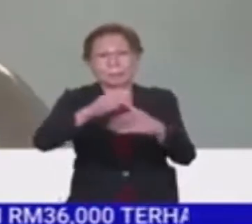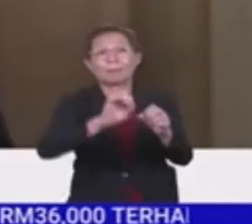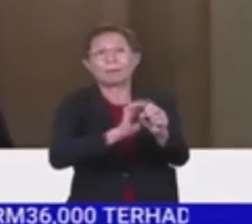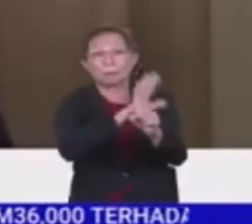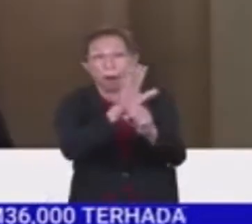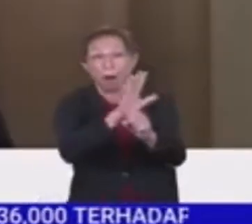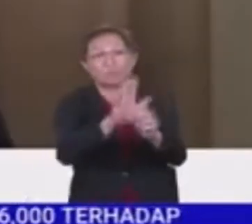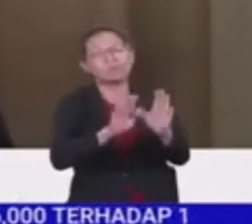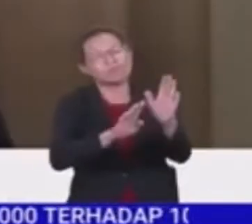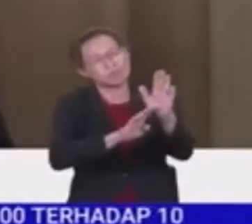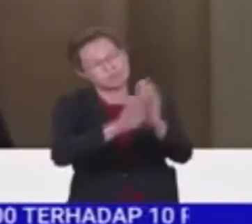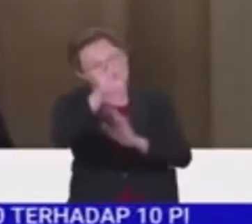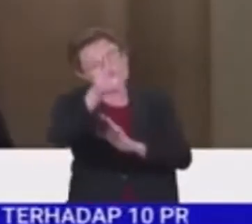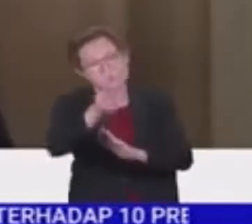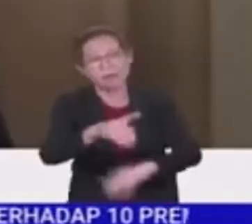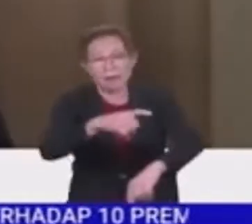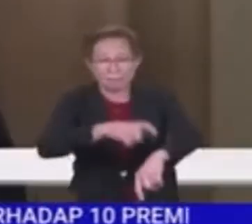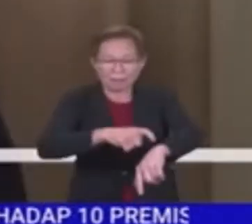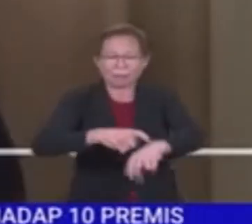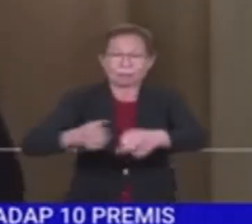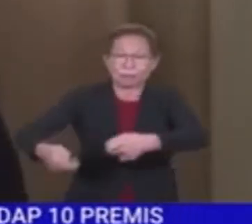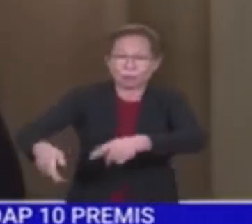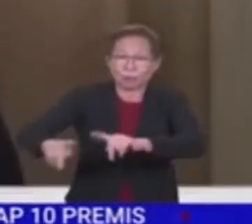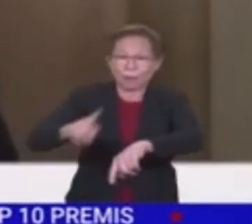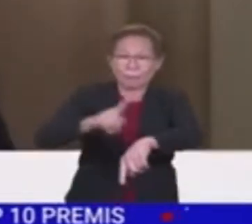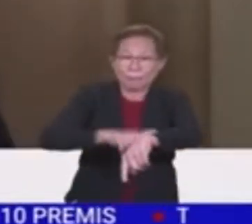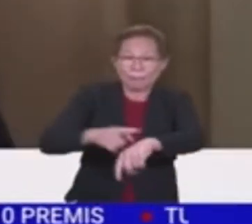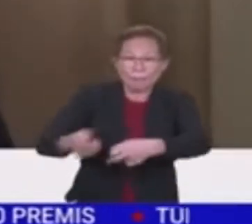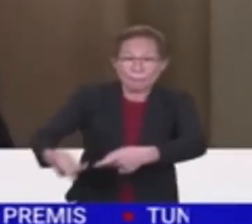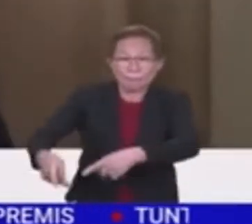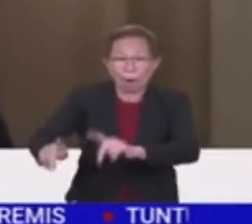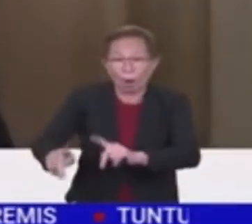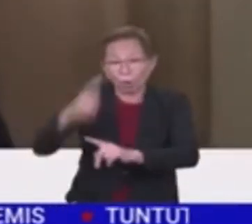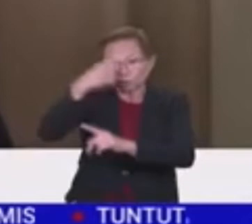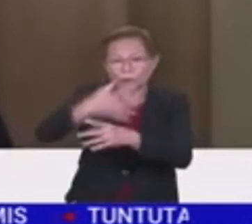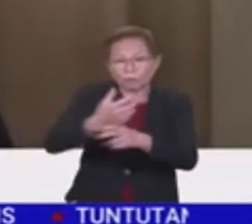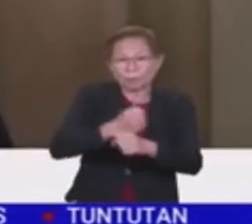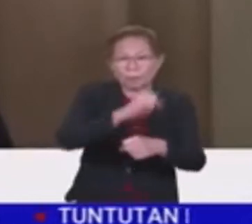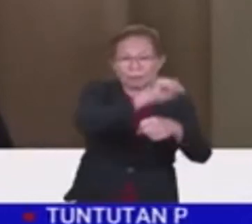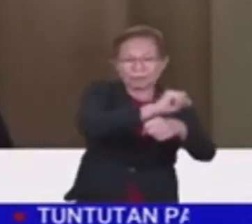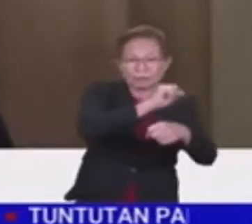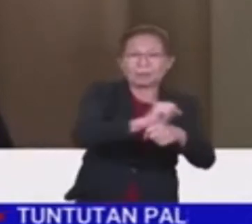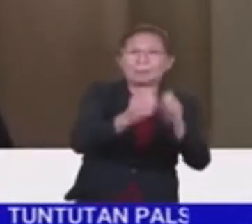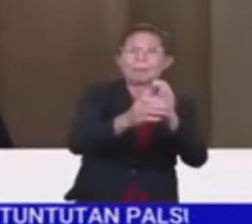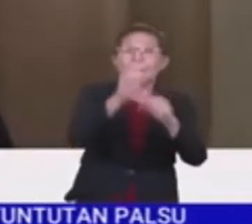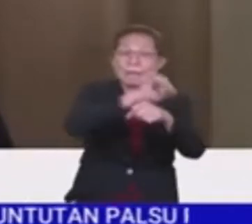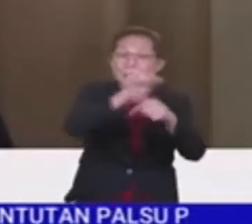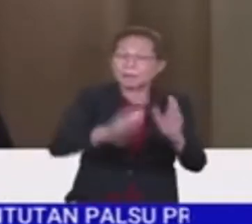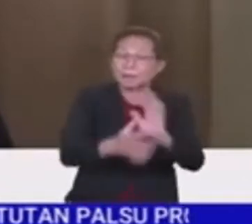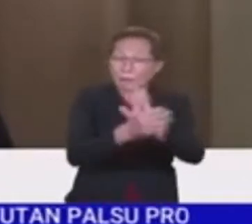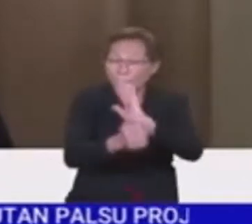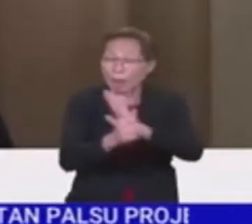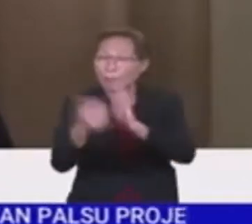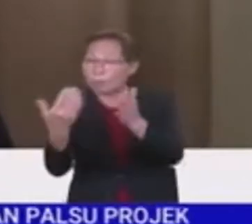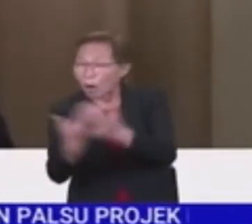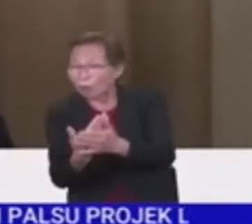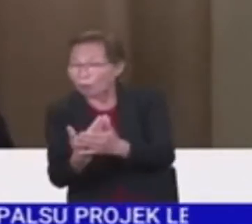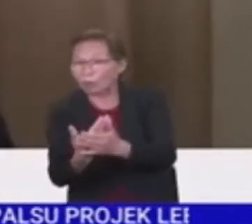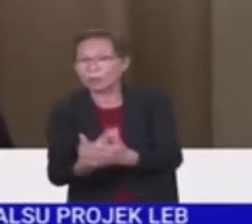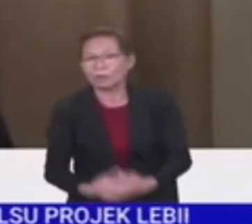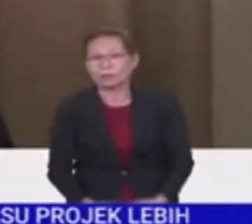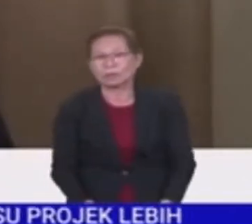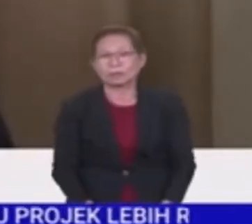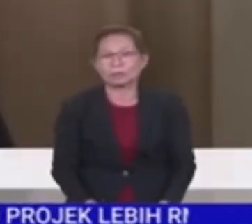Tempoh masa ini juga memberi peluang untuk mendapatkan pekerja mahir yang baru, dapat